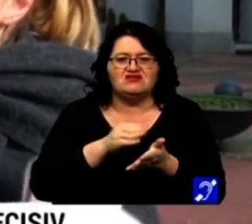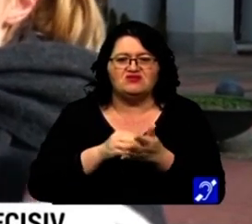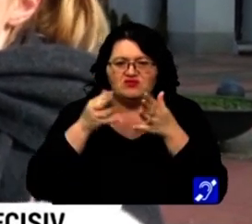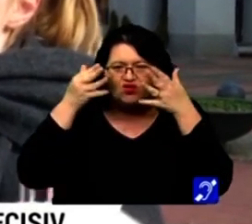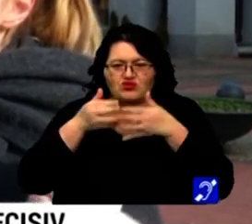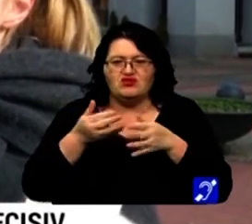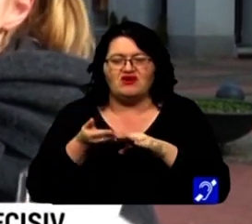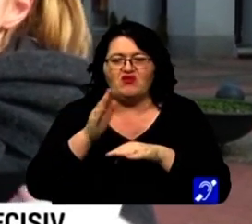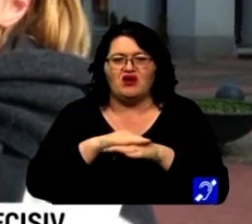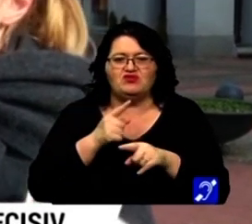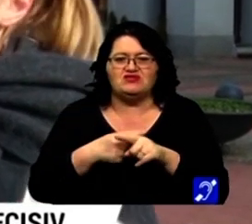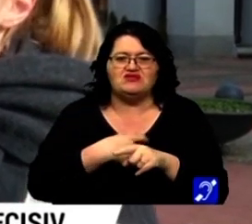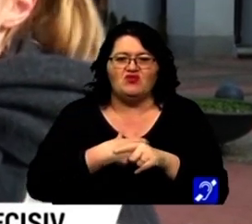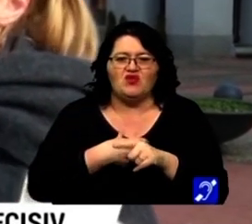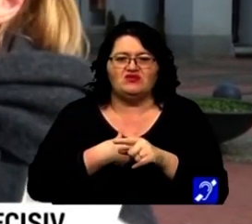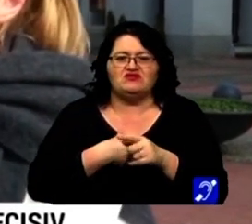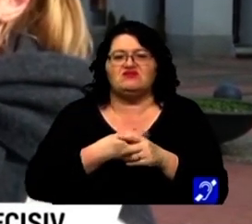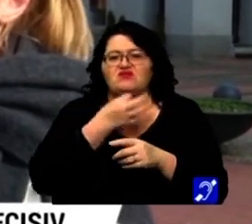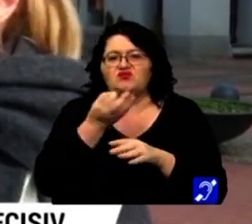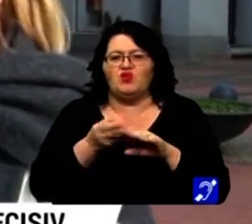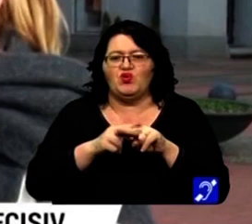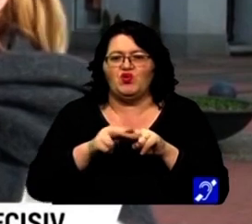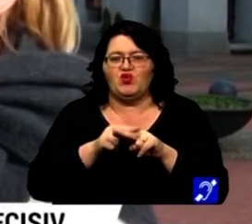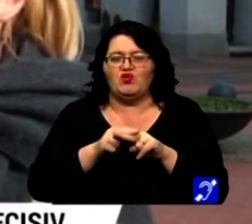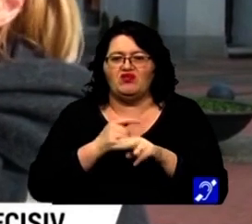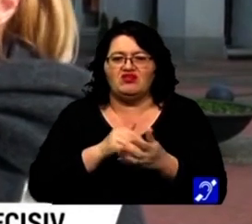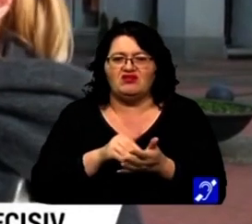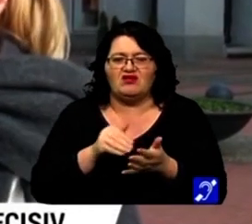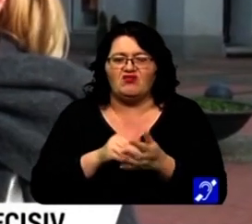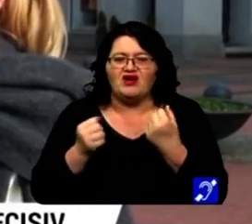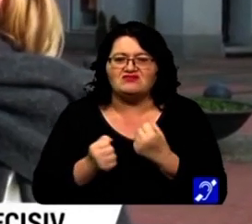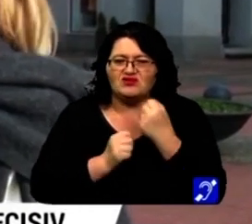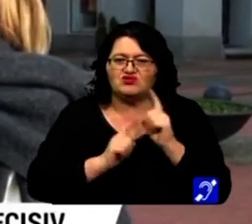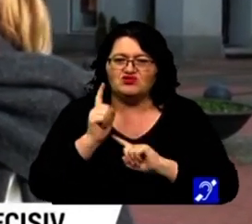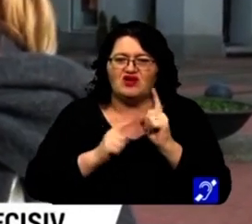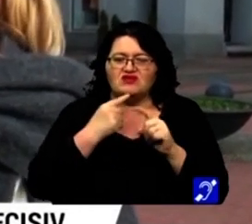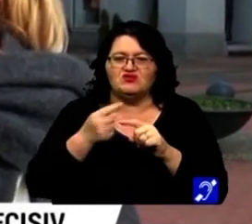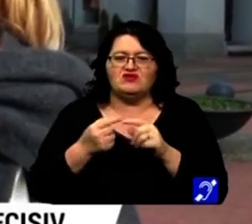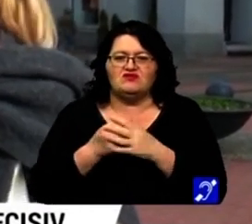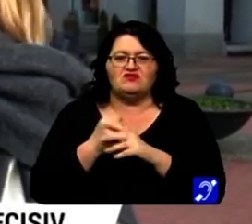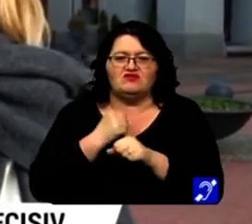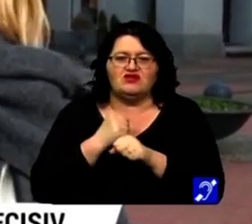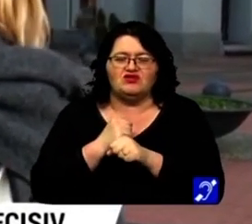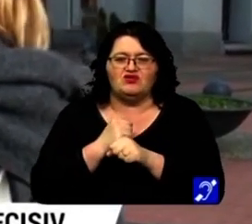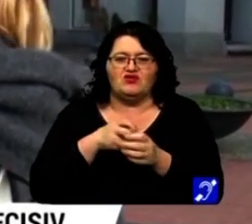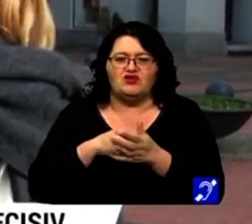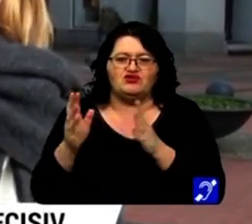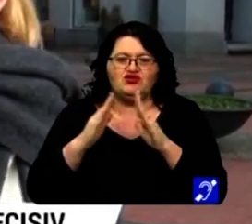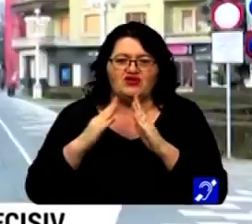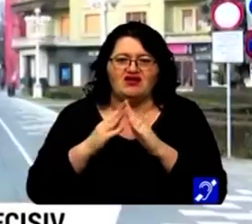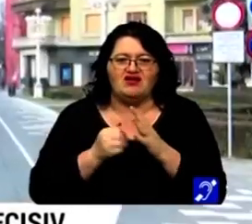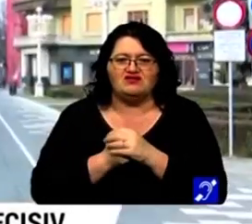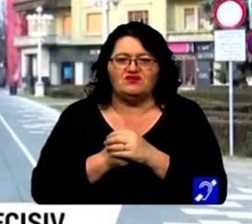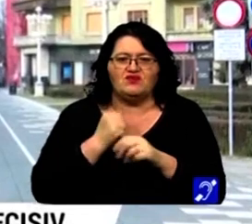concentrare, efectiv, și să poți să dai randament cum ar trebui, probabil că exercițiu, dacă ăsta va fi mersul lucrurilor, merge și de acasă.